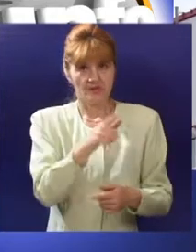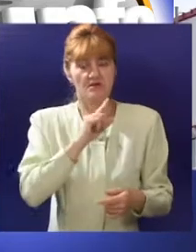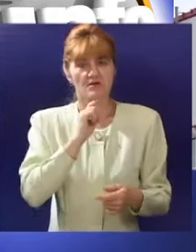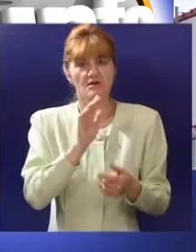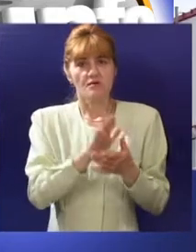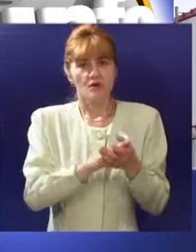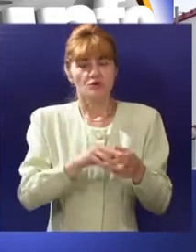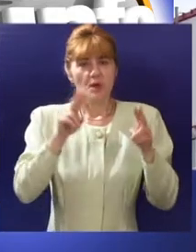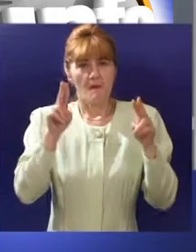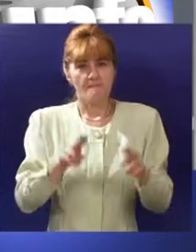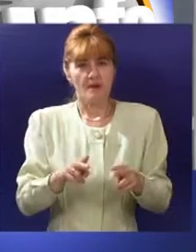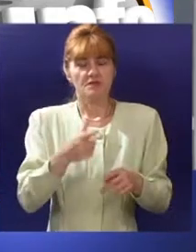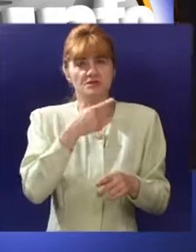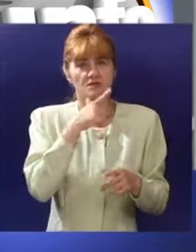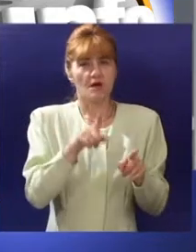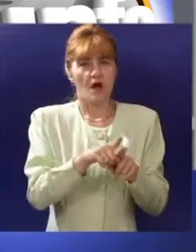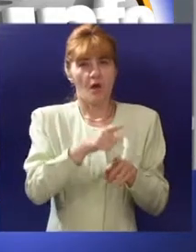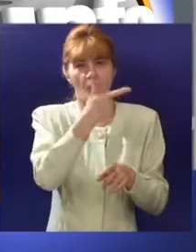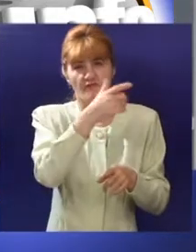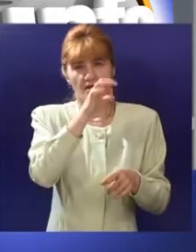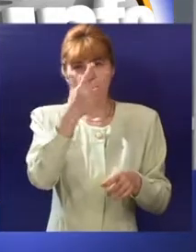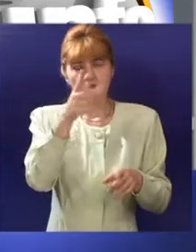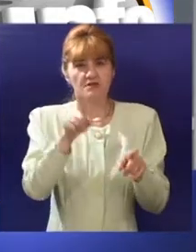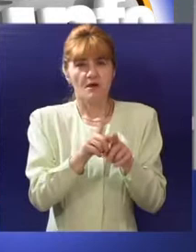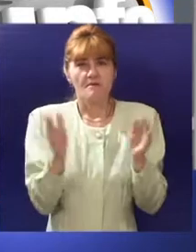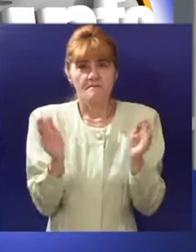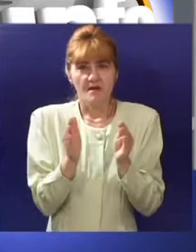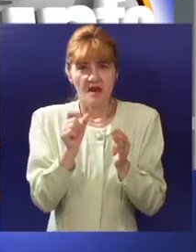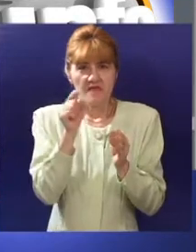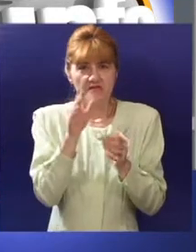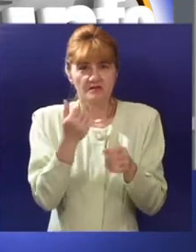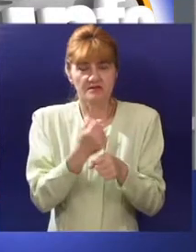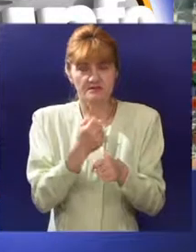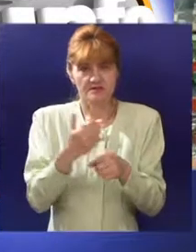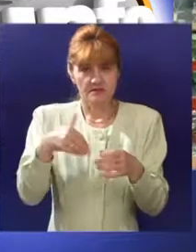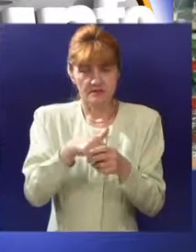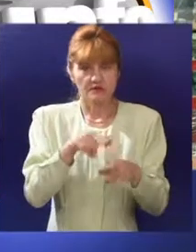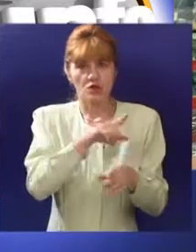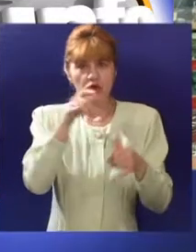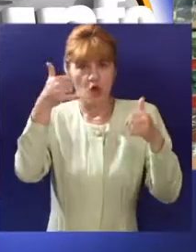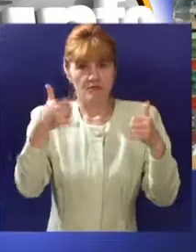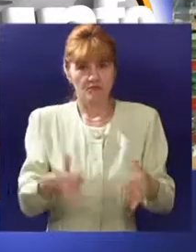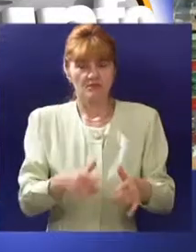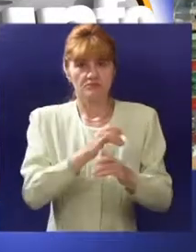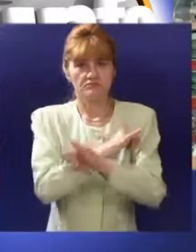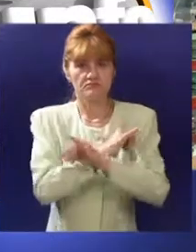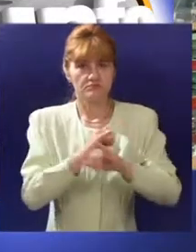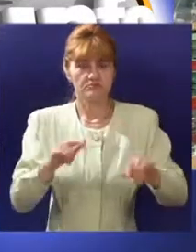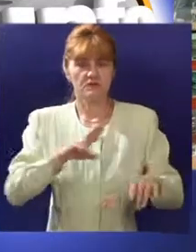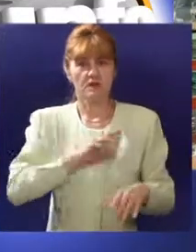2003. kada je počela kao loher u jednoj garaži pored palića sa 12 radnika, do danas kada zapošljava